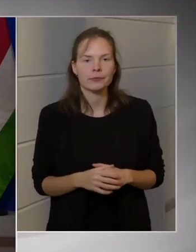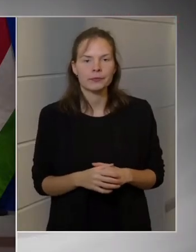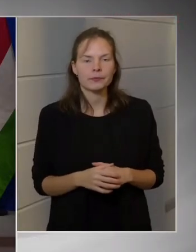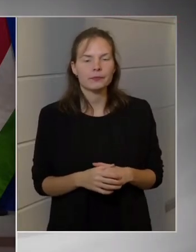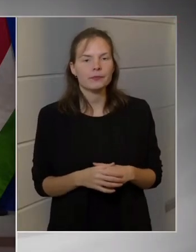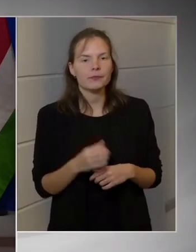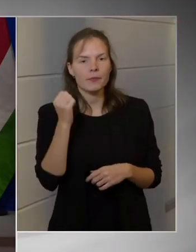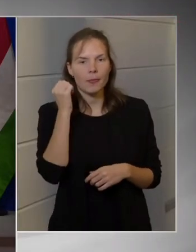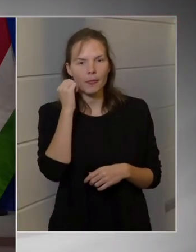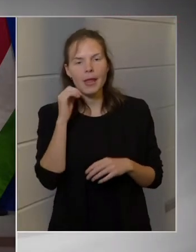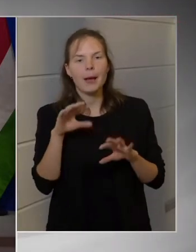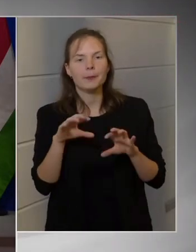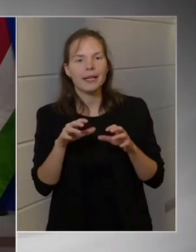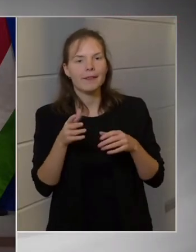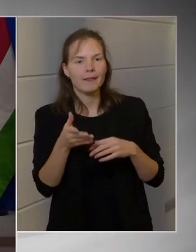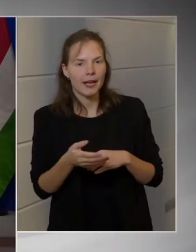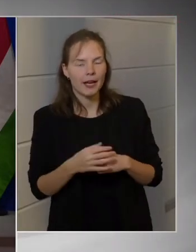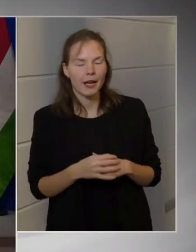MTV.